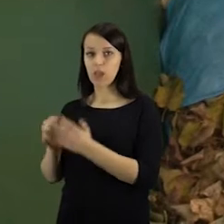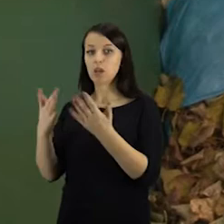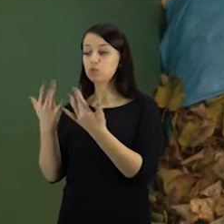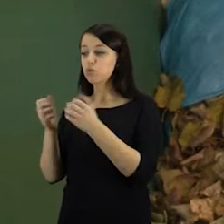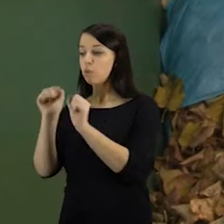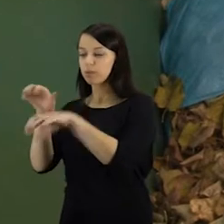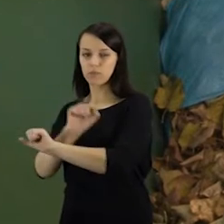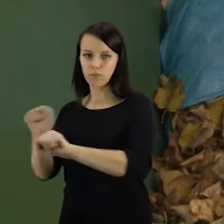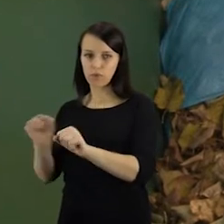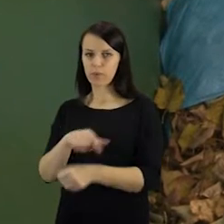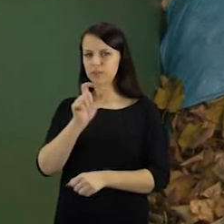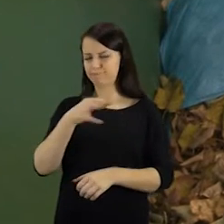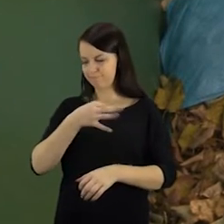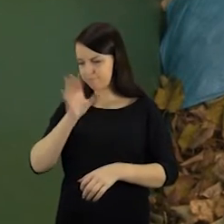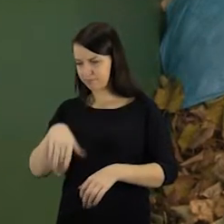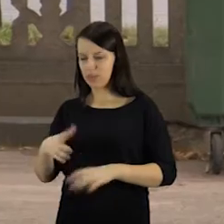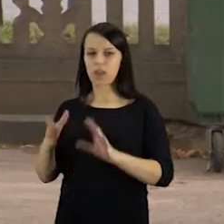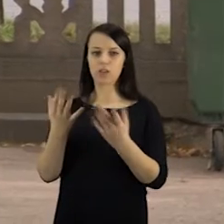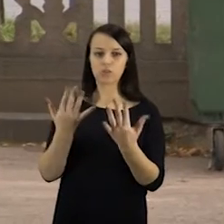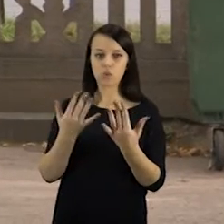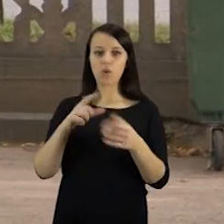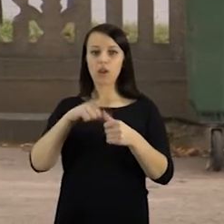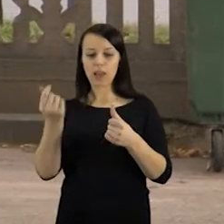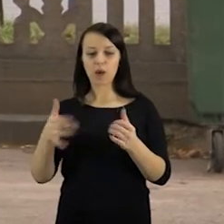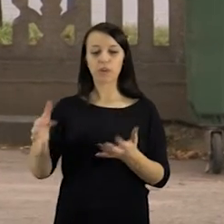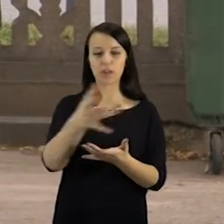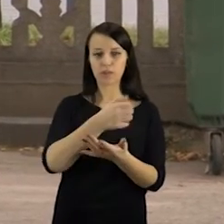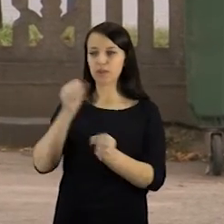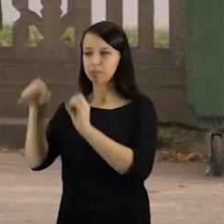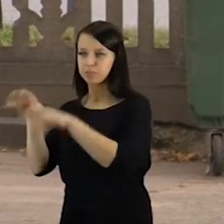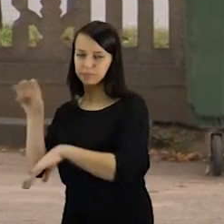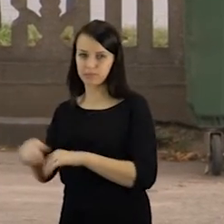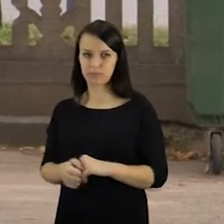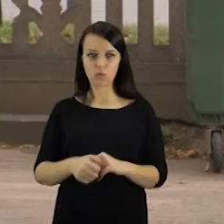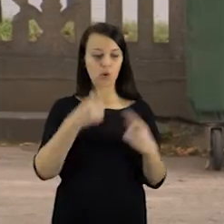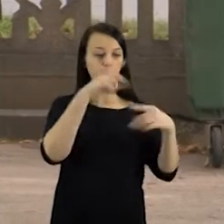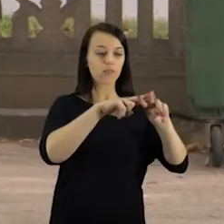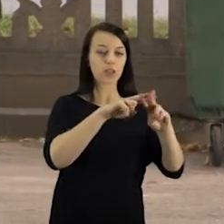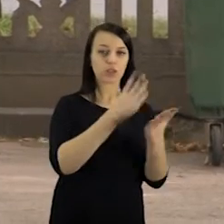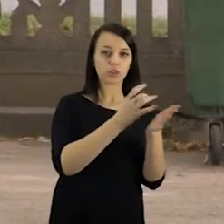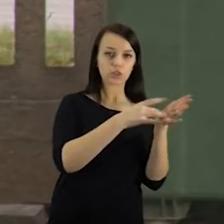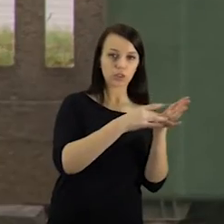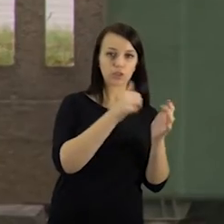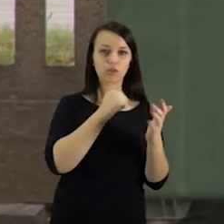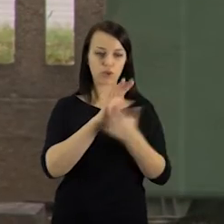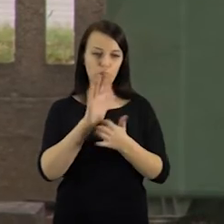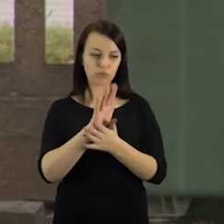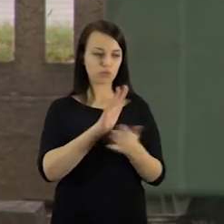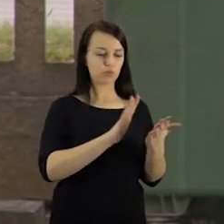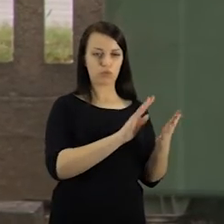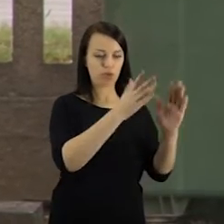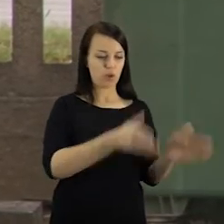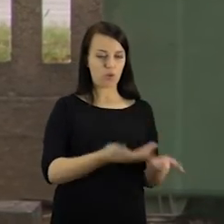nepaiso. Žmonės čia metą su greiptus lapus, nors prie pat kapinių vartų stovi pustuščiai, žaliųjų atliekų ir stiklo konteineriai.